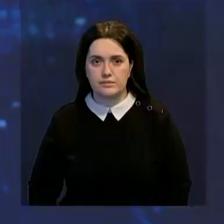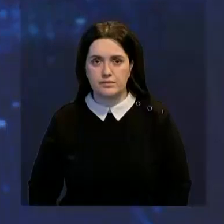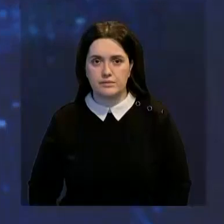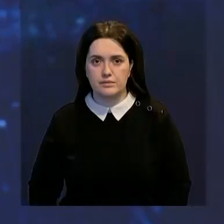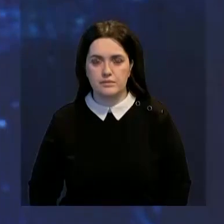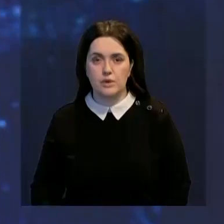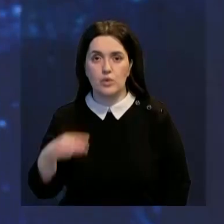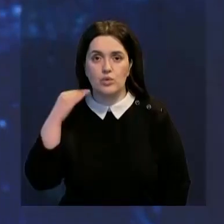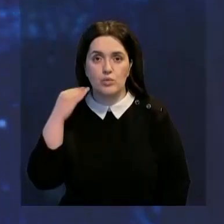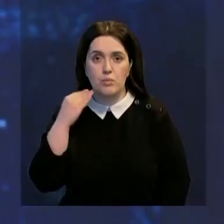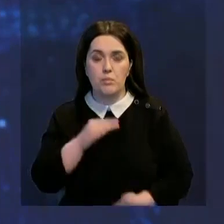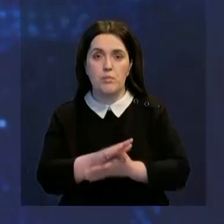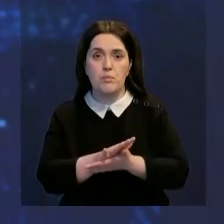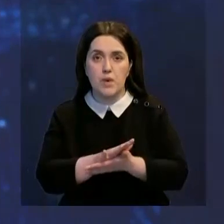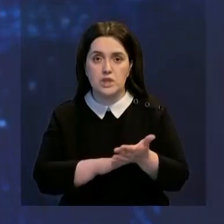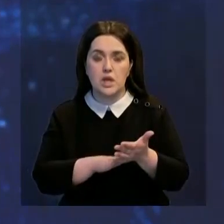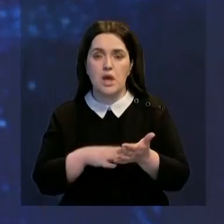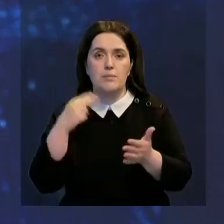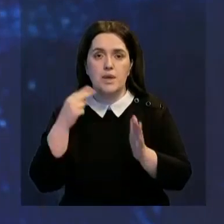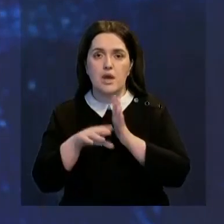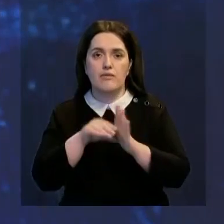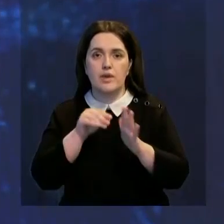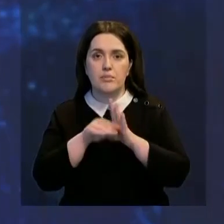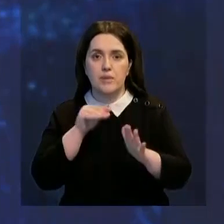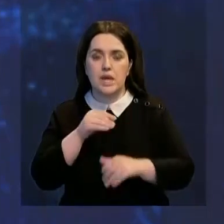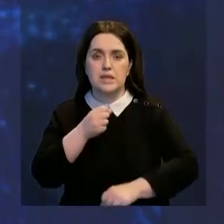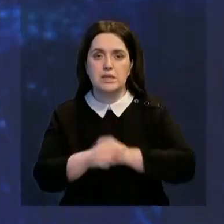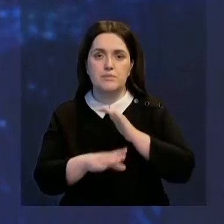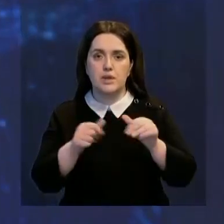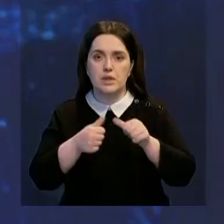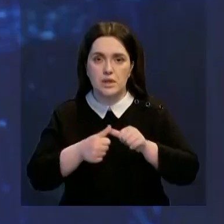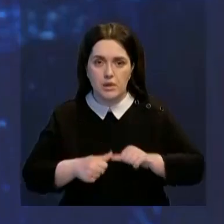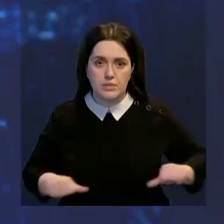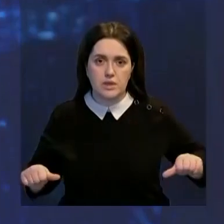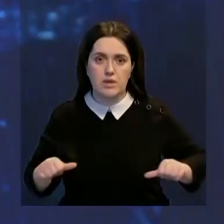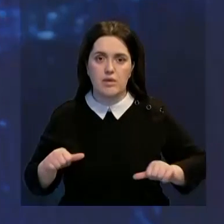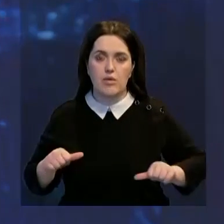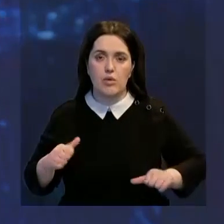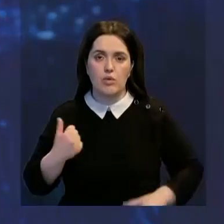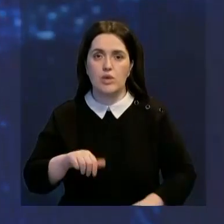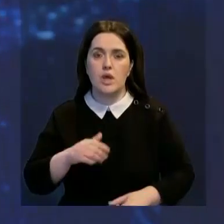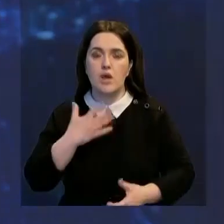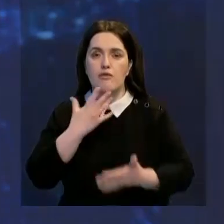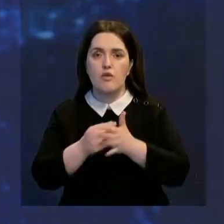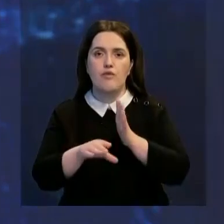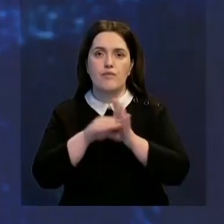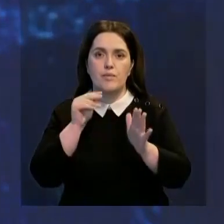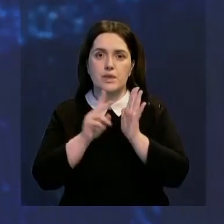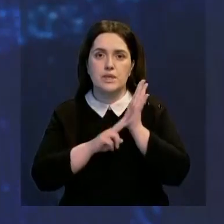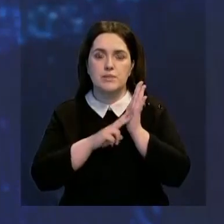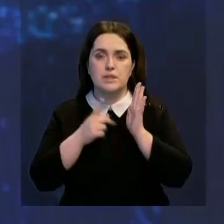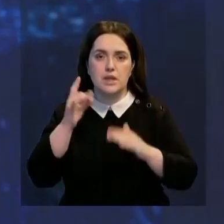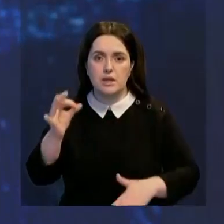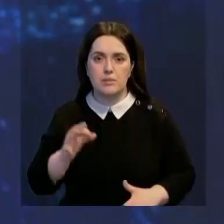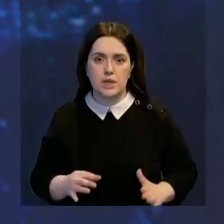В Туркменистане продолжаются досрочные президентские выборы. По данным Центральной избирательной комиссии этой страны, свой выбор уже сделали